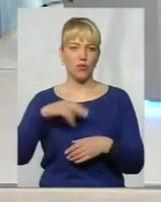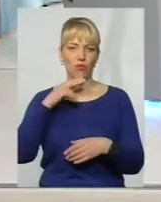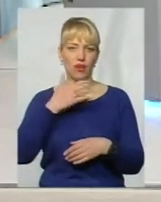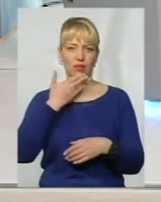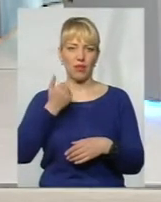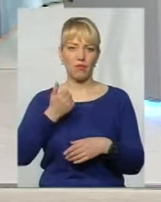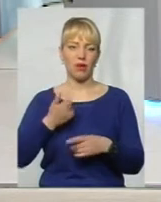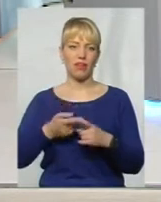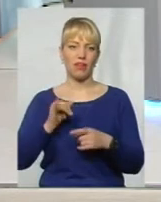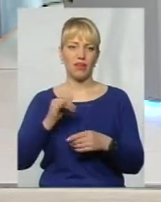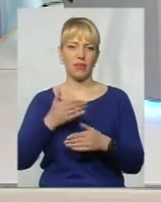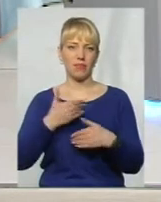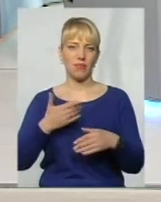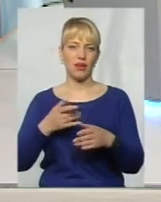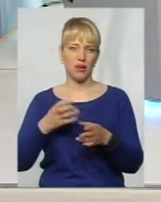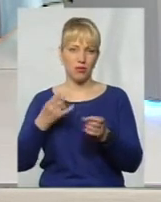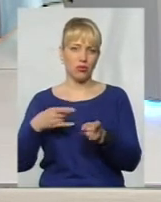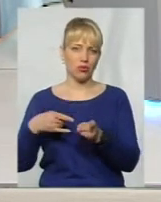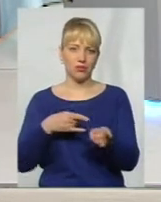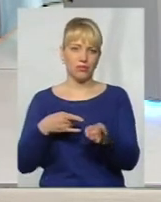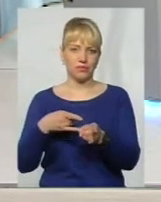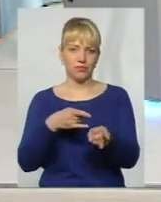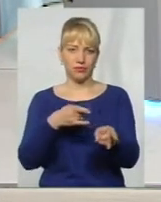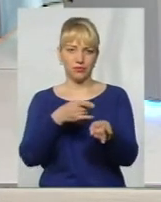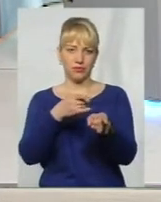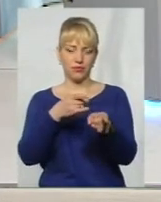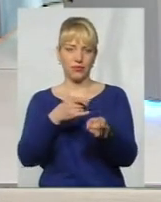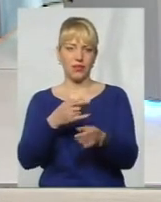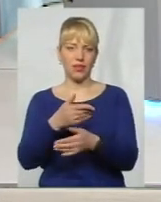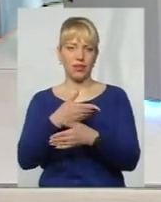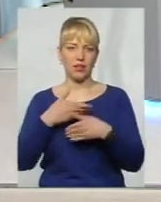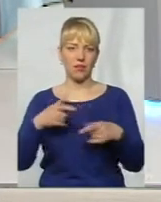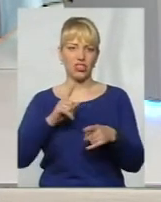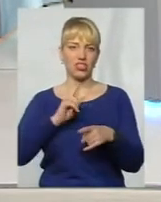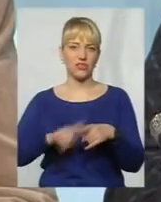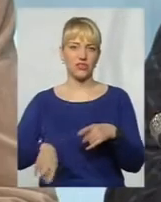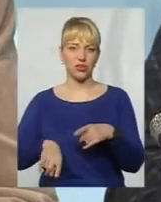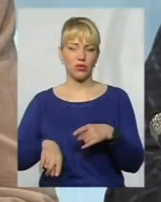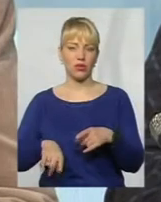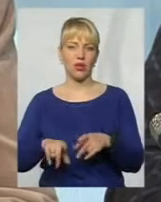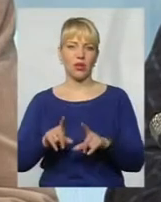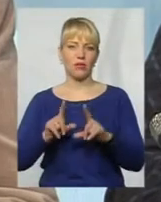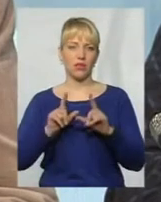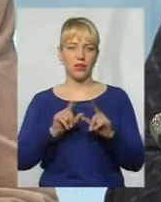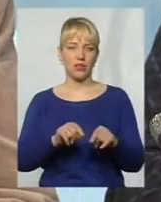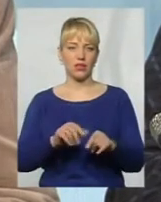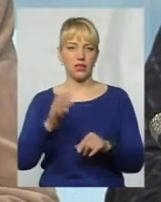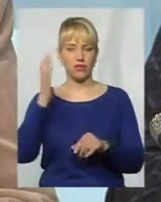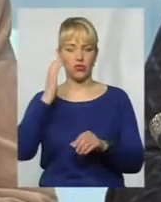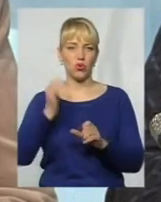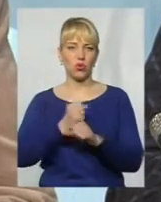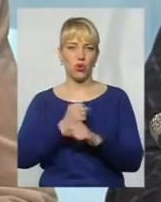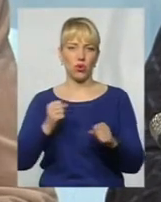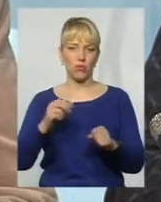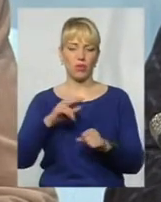до нас було, і ми з ними пристроювалися за цією колоною, і ми приїхали в Чорнобиль, по